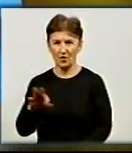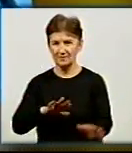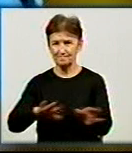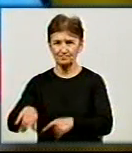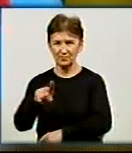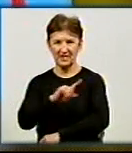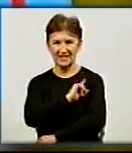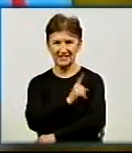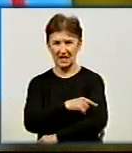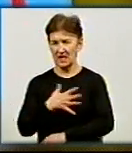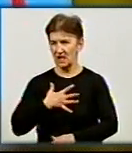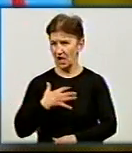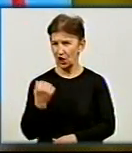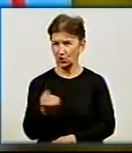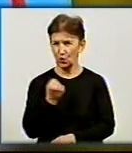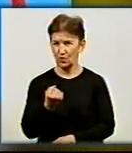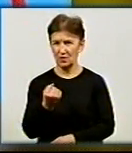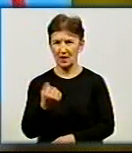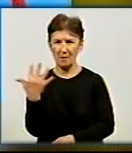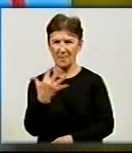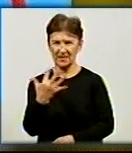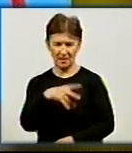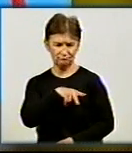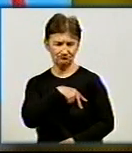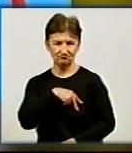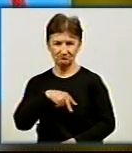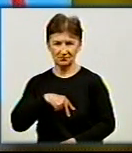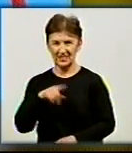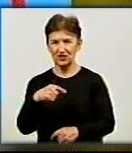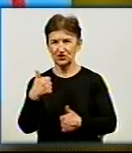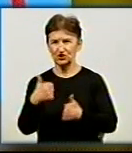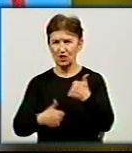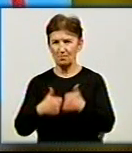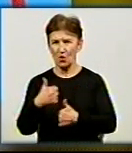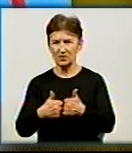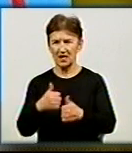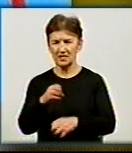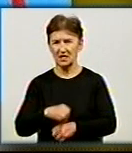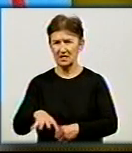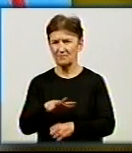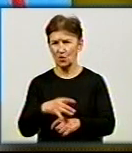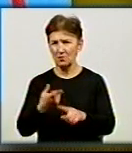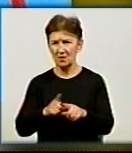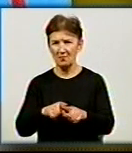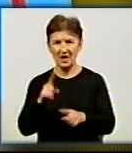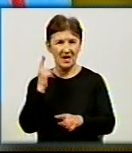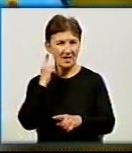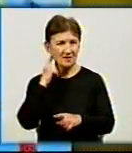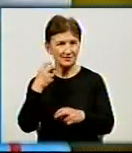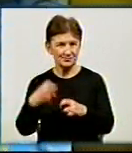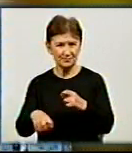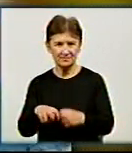духом» володарка чотирьох срібних та п'яти бронзових нагород чемпіонату Європи з плавання серед спортсменів із вадами слуху